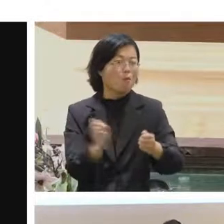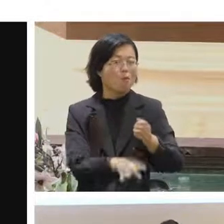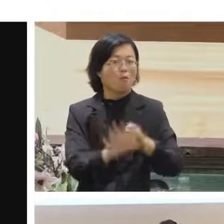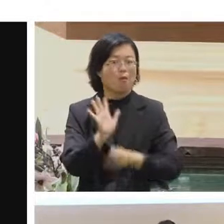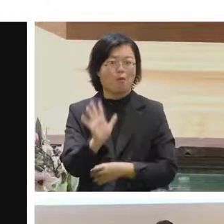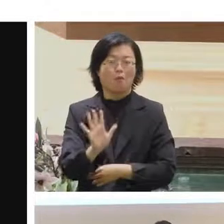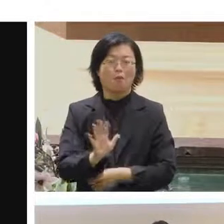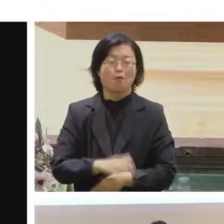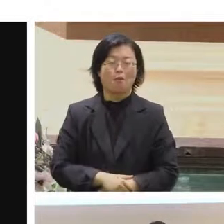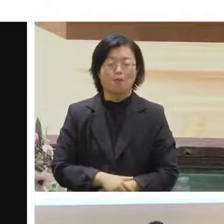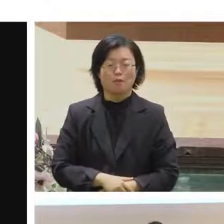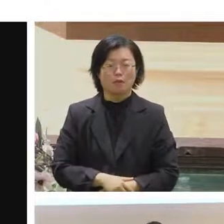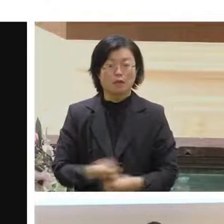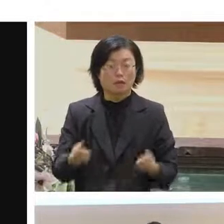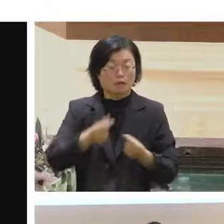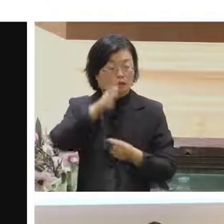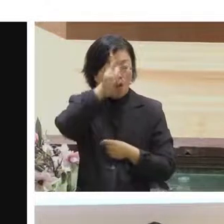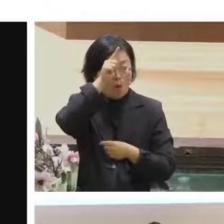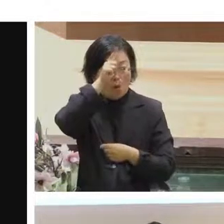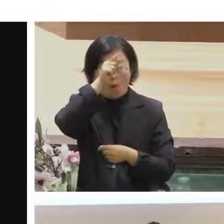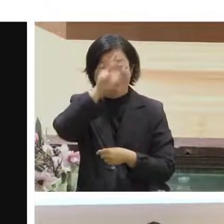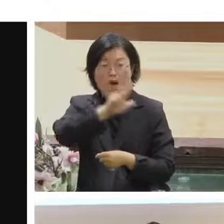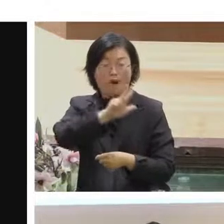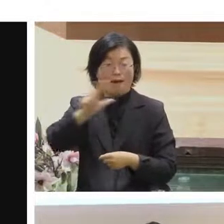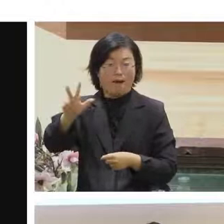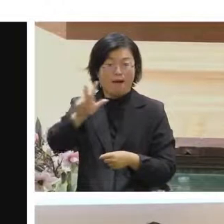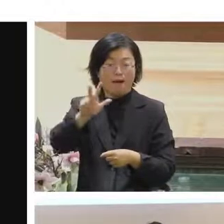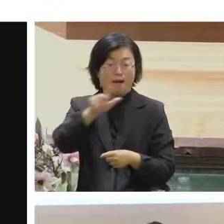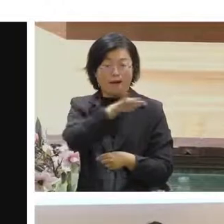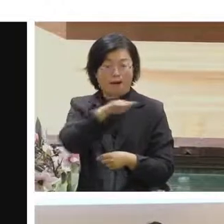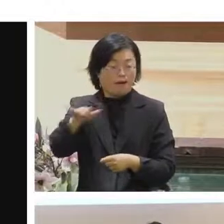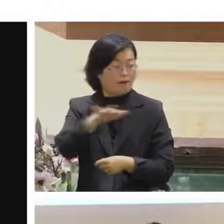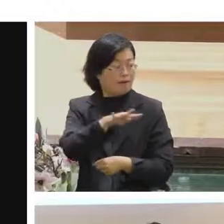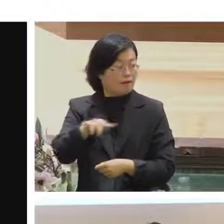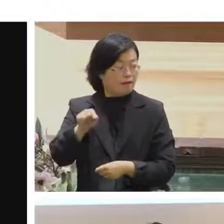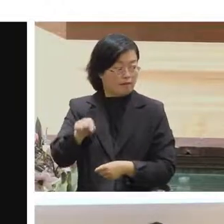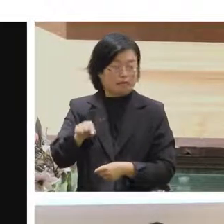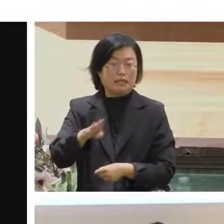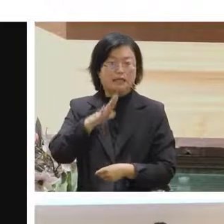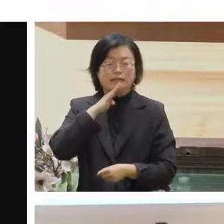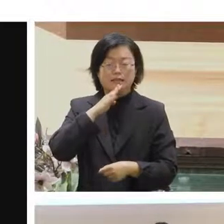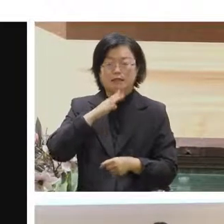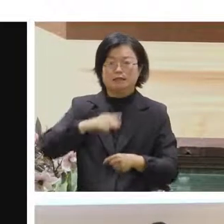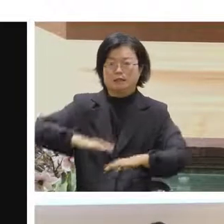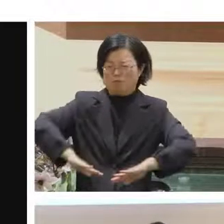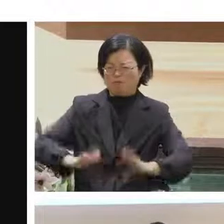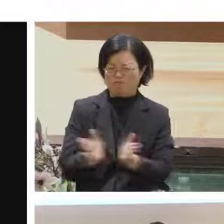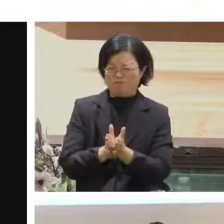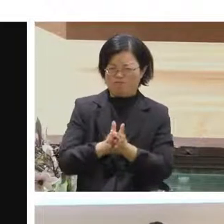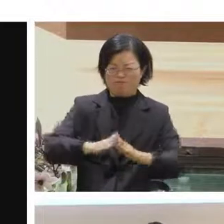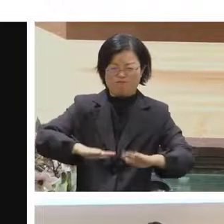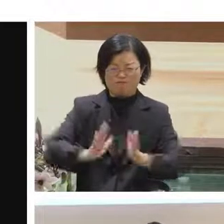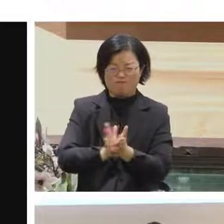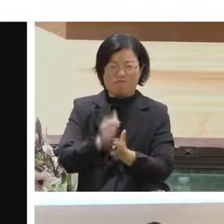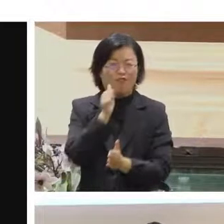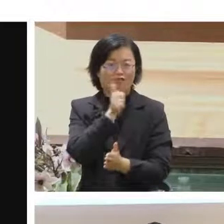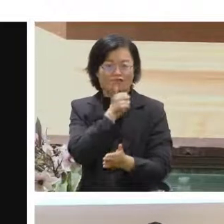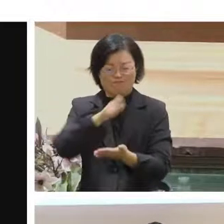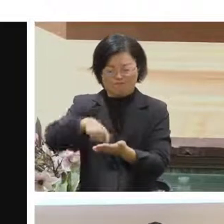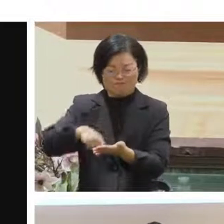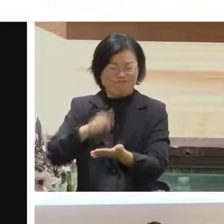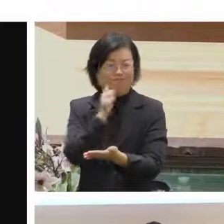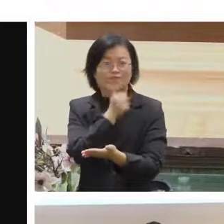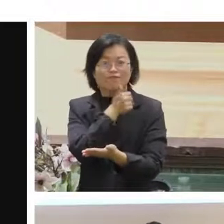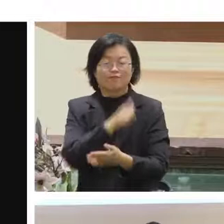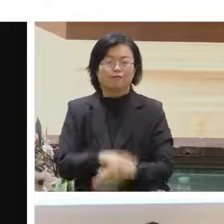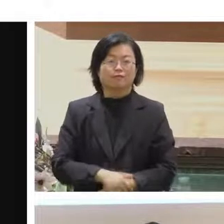第一個像是下面黃色字的部分它就是我們做的一個即時比意在昨天南美館舊松這邊的議程